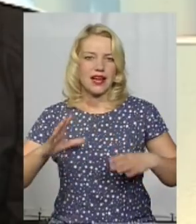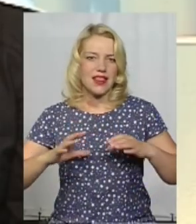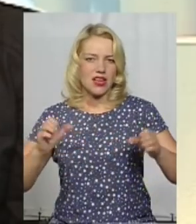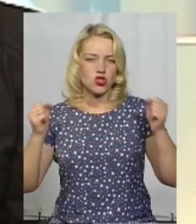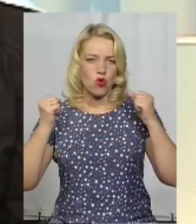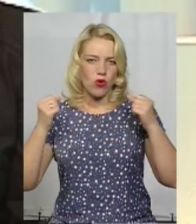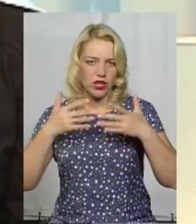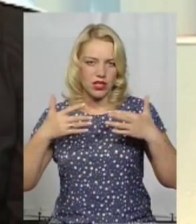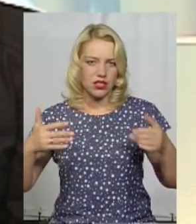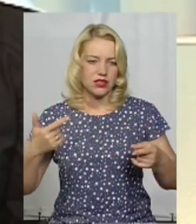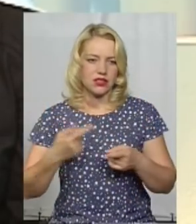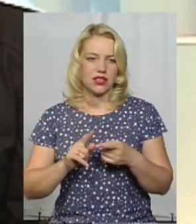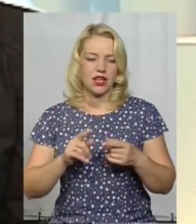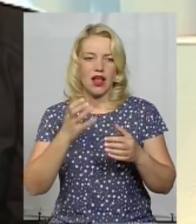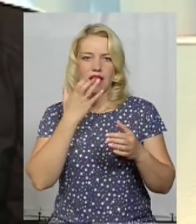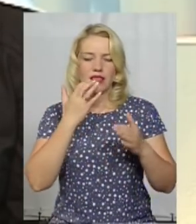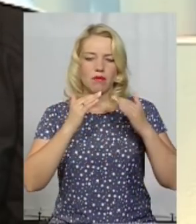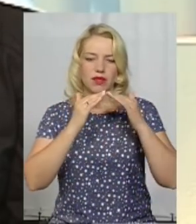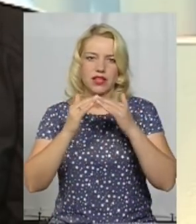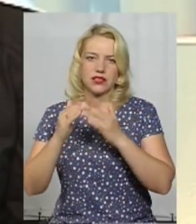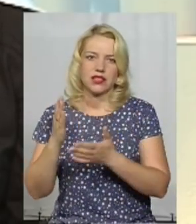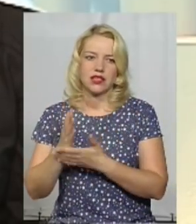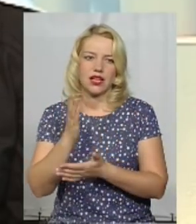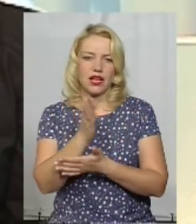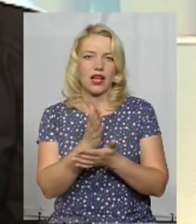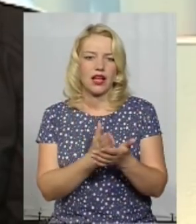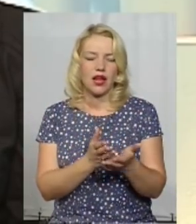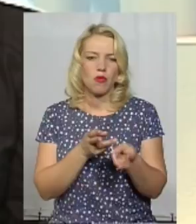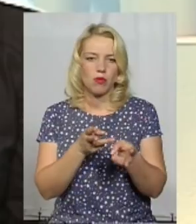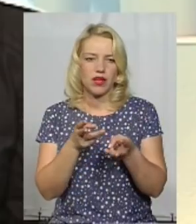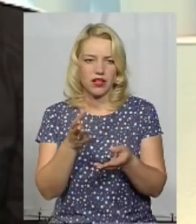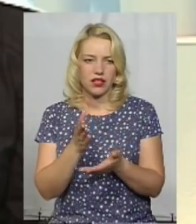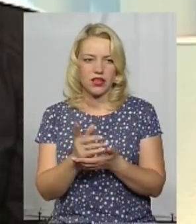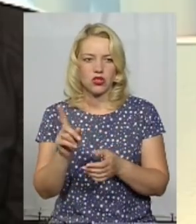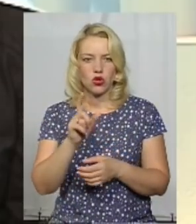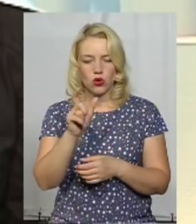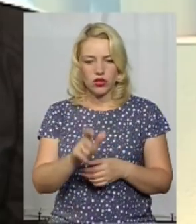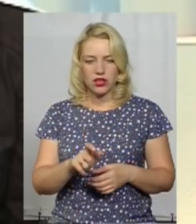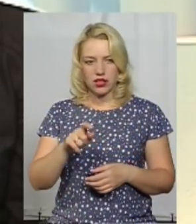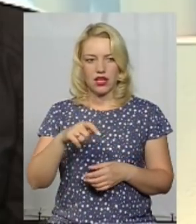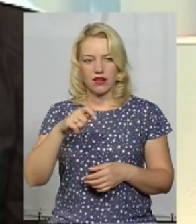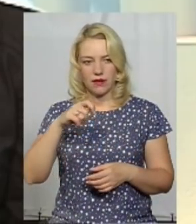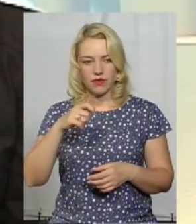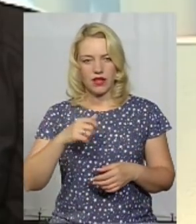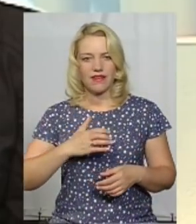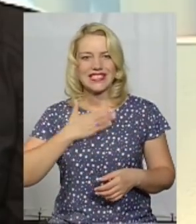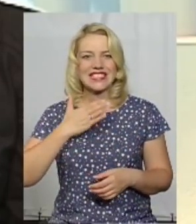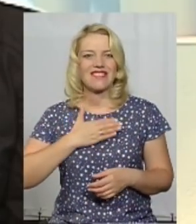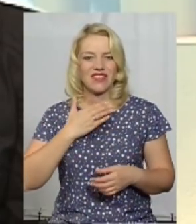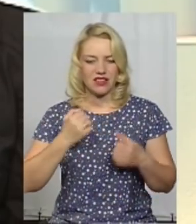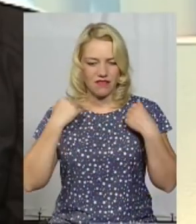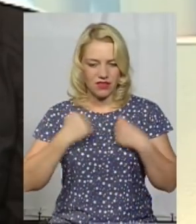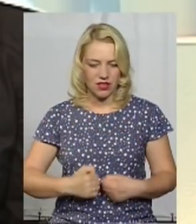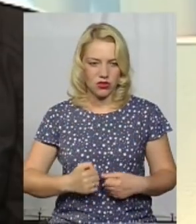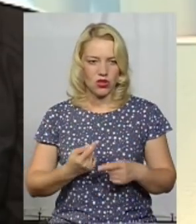троудотерапію проводять в теплиці, є хлібопекарня. Тобто, те, що людина в 30 градусів діта світер, бо він любить